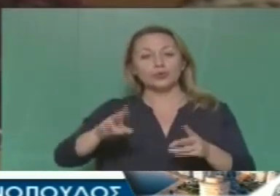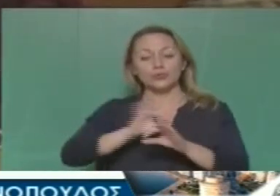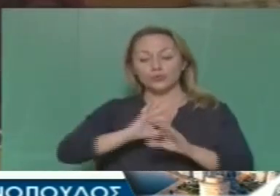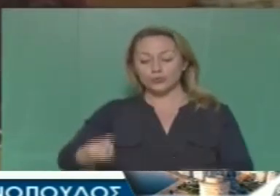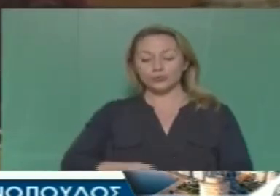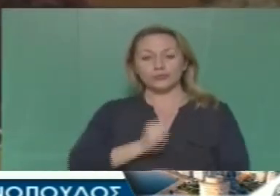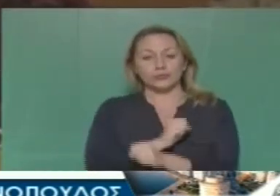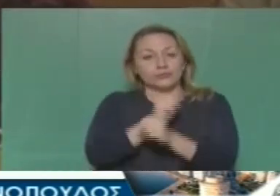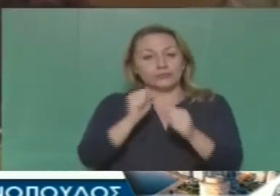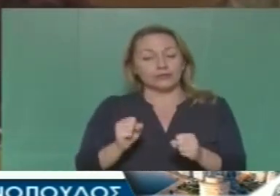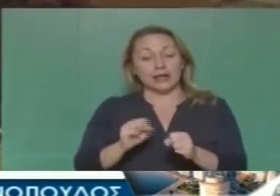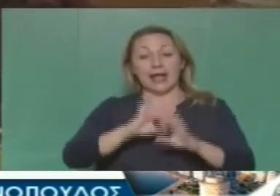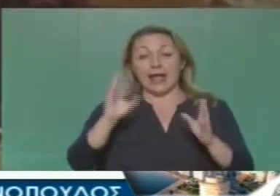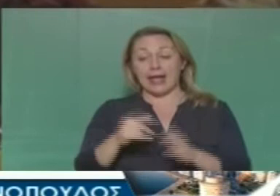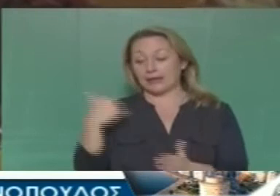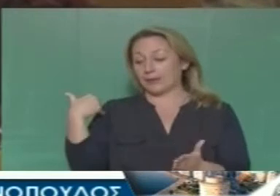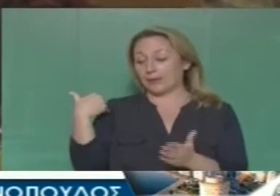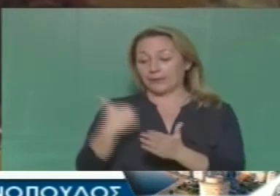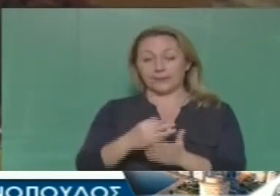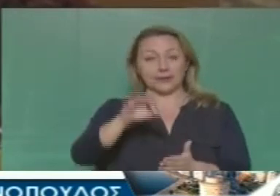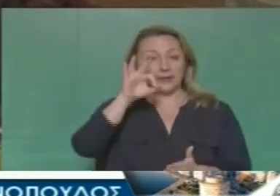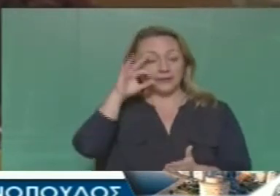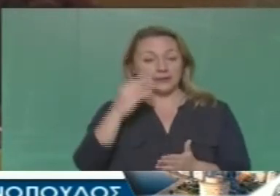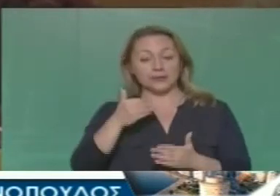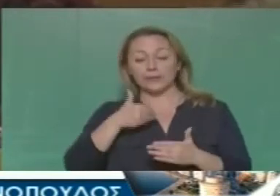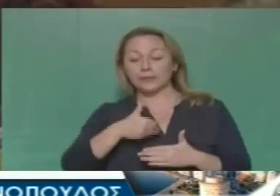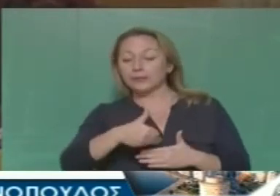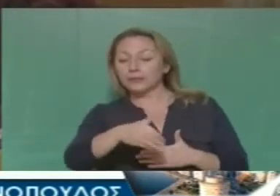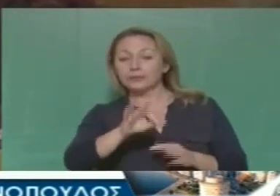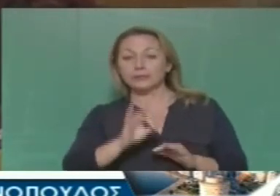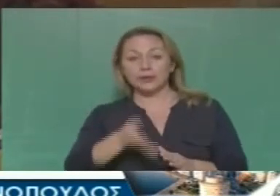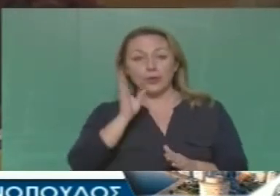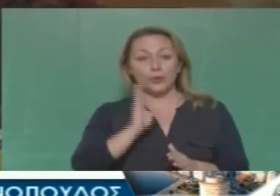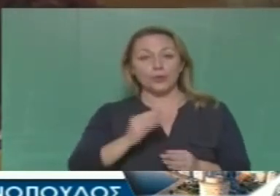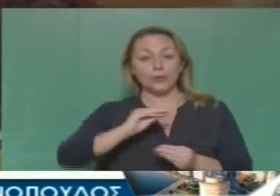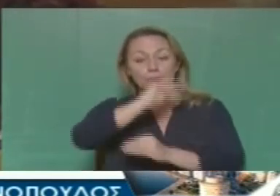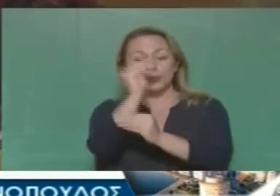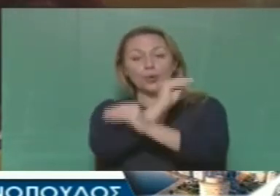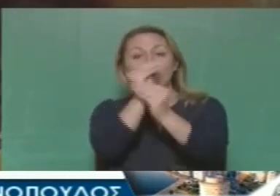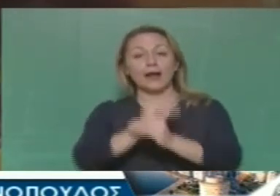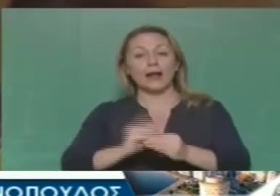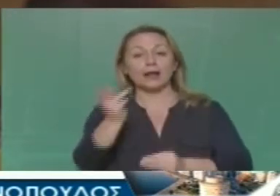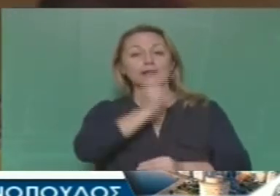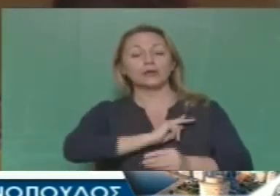Αν δηλαδή η Θεσσαλονίκη τα τελευταία χρόνια ή και τι προβλέπεται να γίνει, θα μπορέσει να πάει καλύτερα για το λαό της.